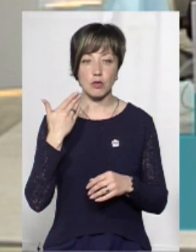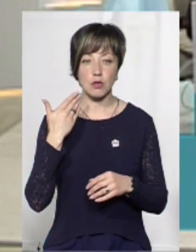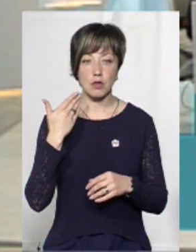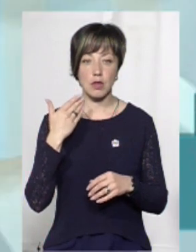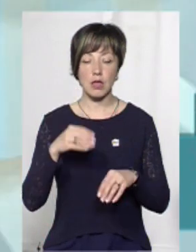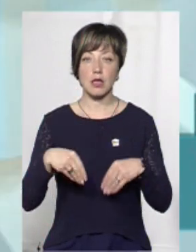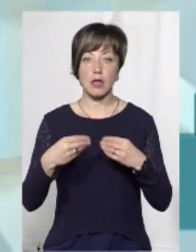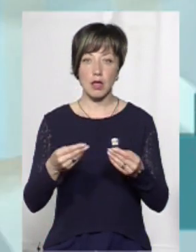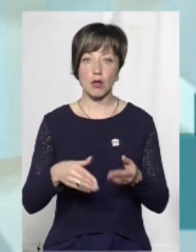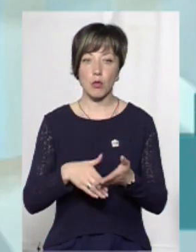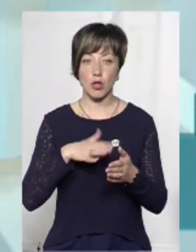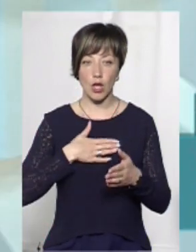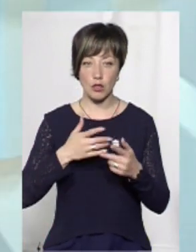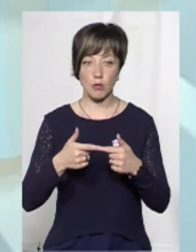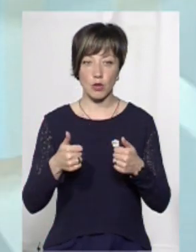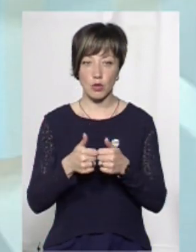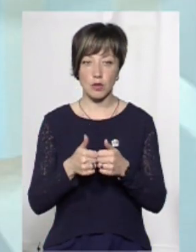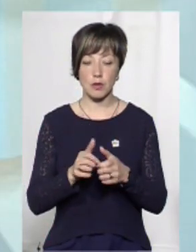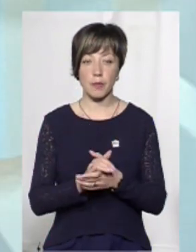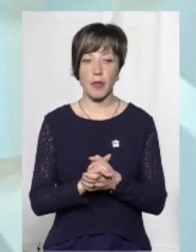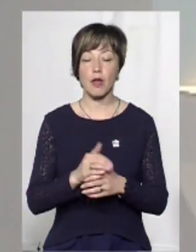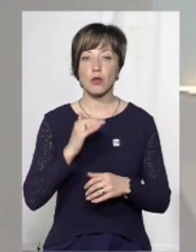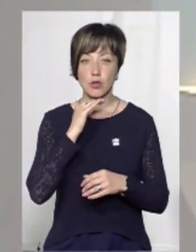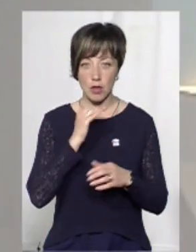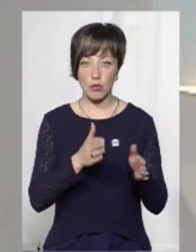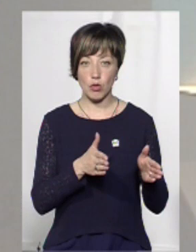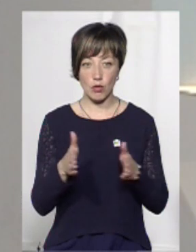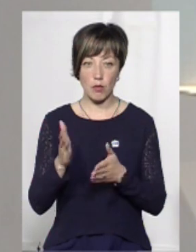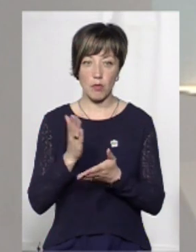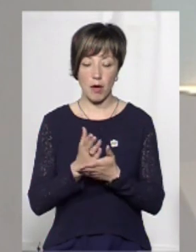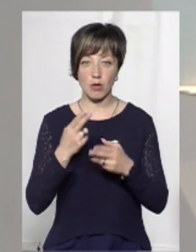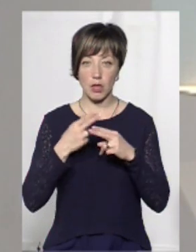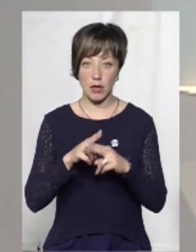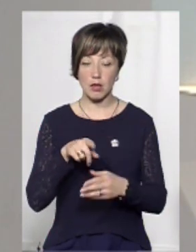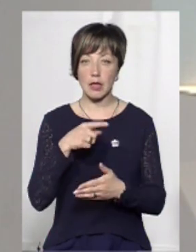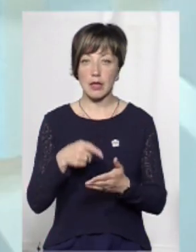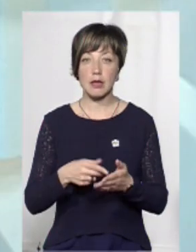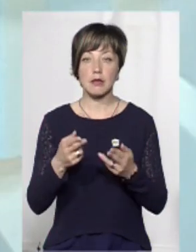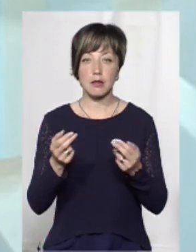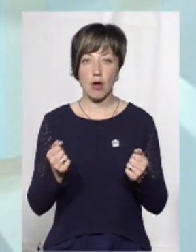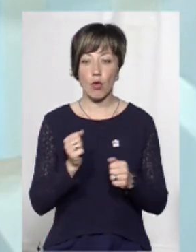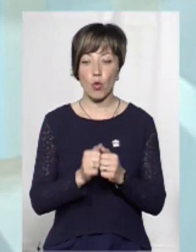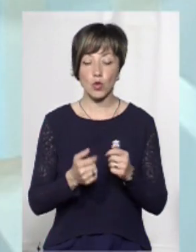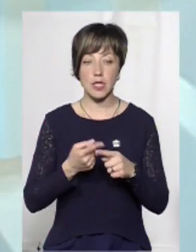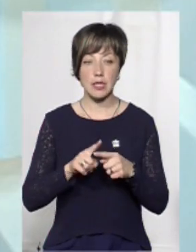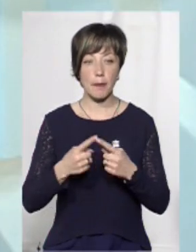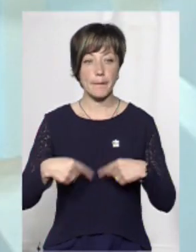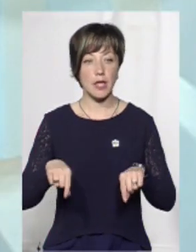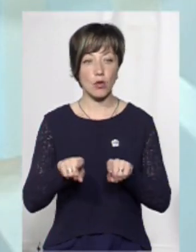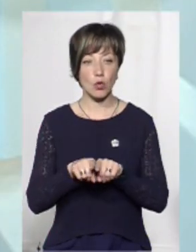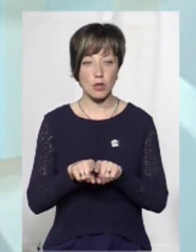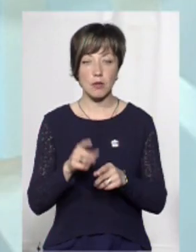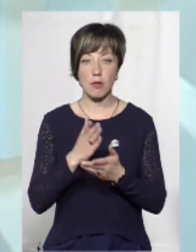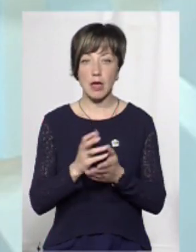надання допомоги нашим підрозділам. Вони достатньо підготовлені, мають техніку? Так, кожен цей підрозділ має